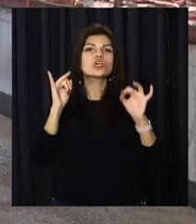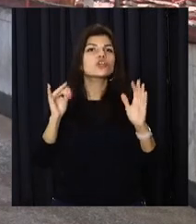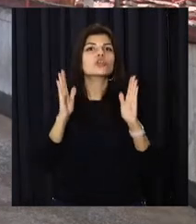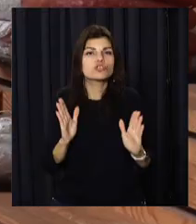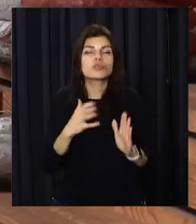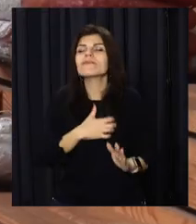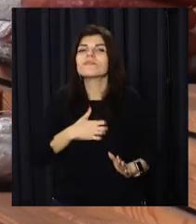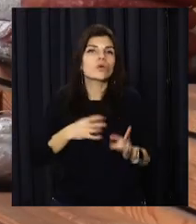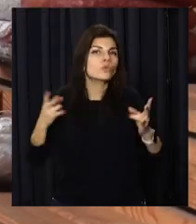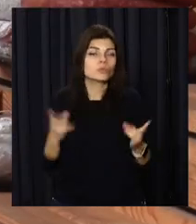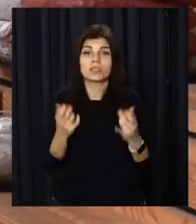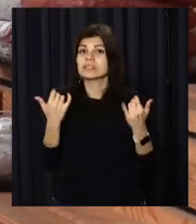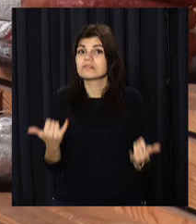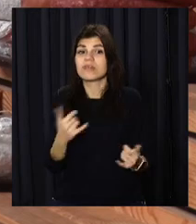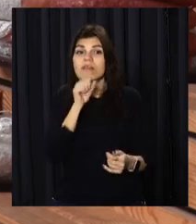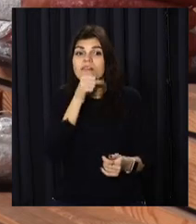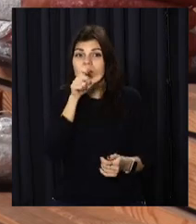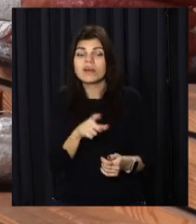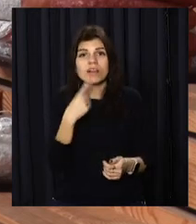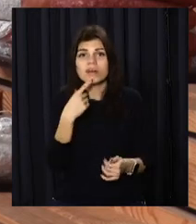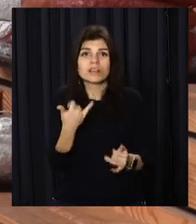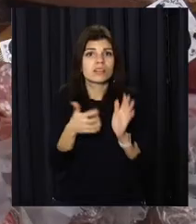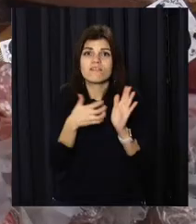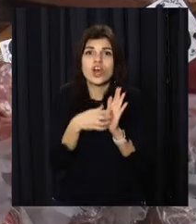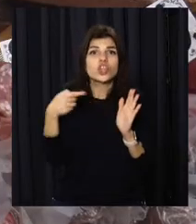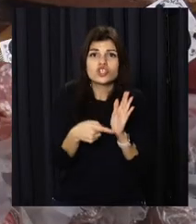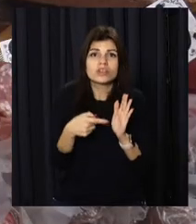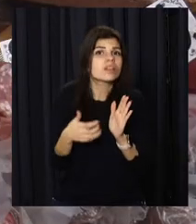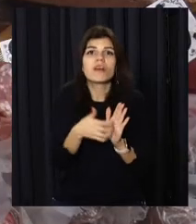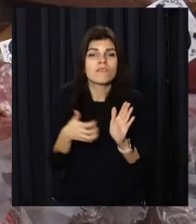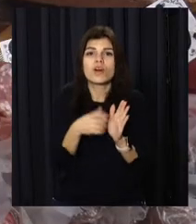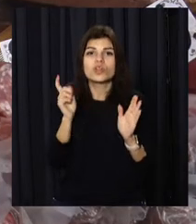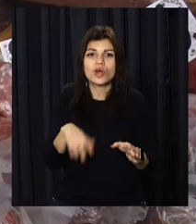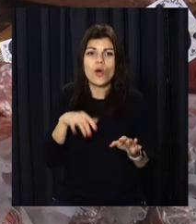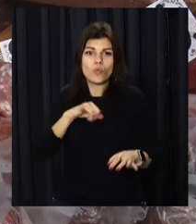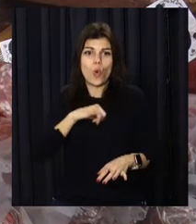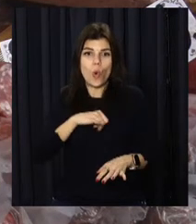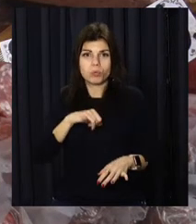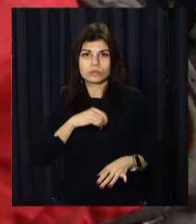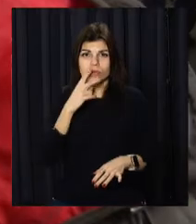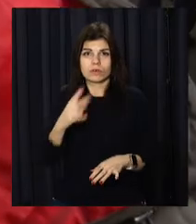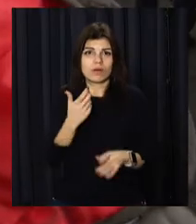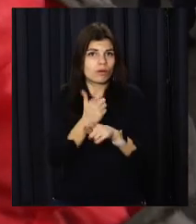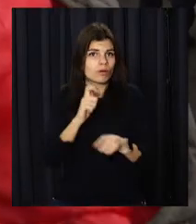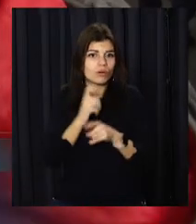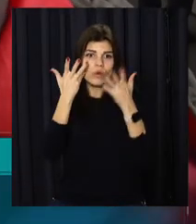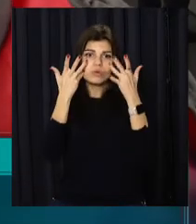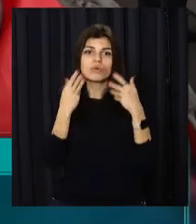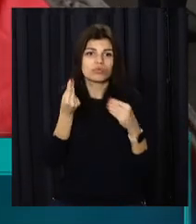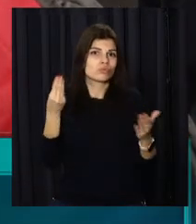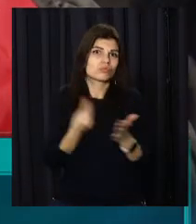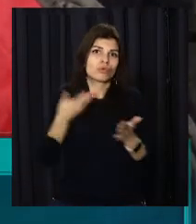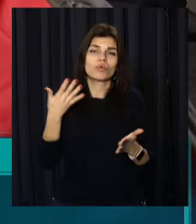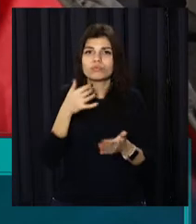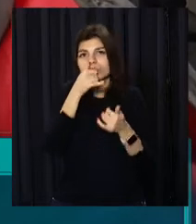необхідне. Зараз, каже дідусь, не вистачає і тисяч. І тепер навіть недорога ковбаса для нього розкіш. Менше покупаю.